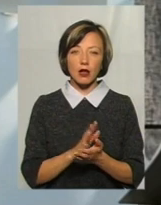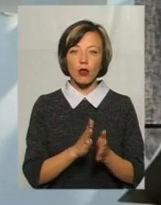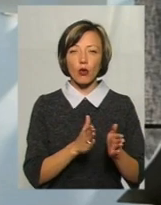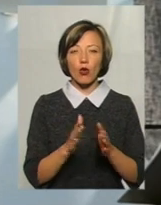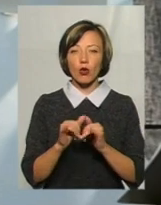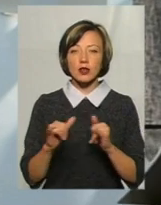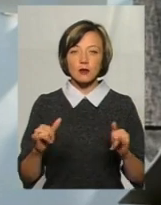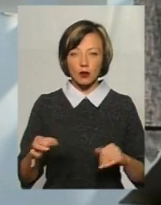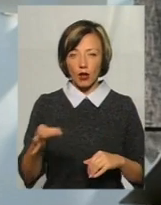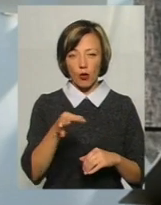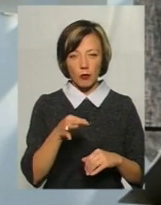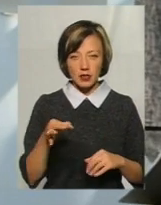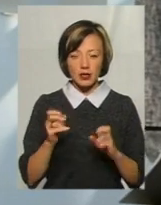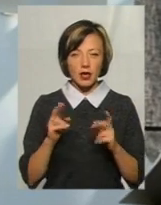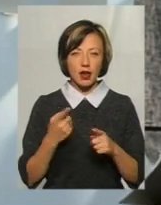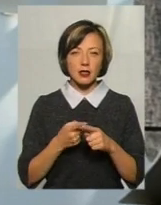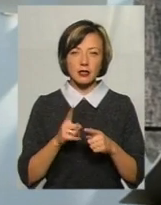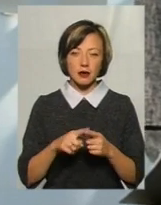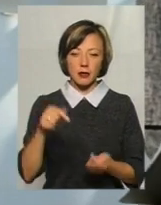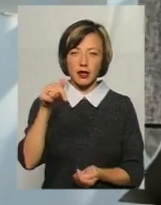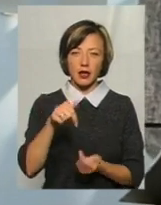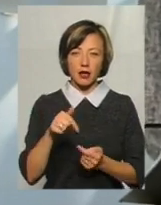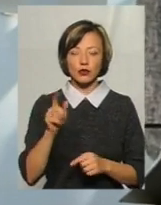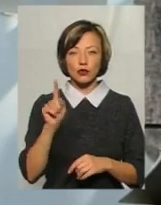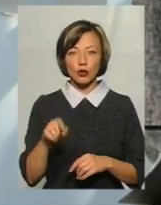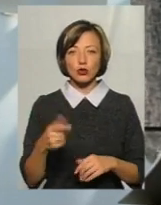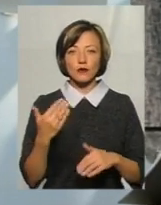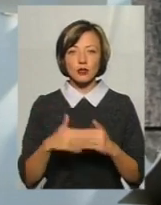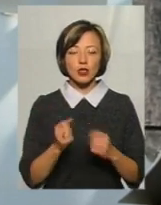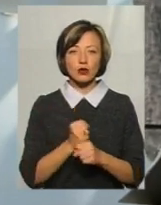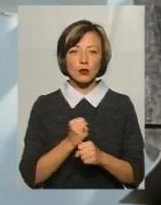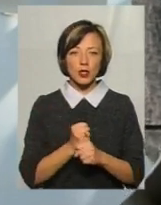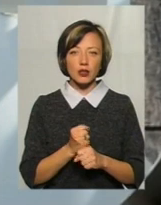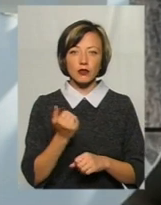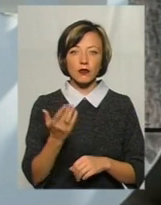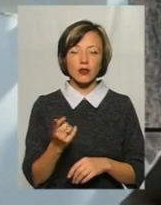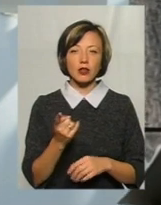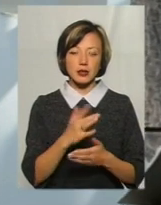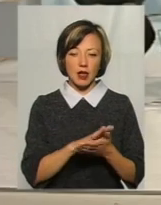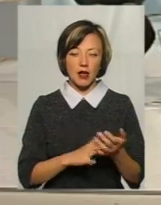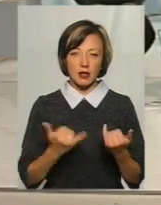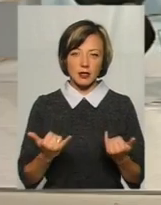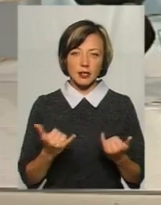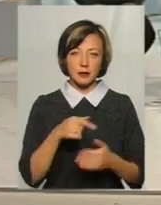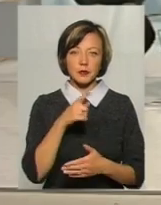Хмельниччини. Наскільки вона є прийнятною з того, що ви вже зробили, з того, що робите зараз?